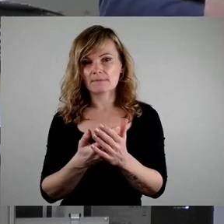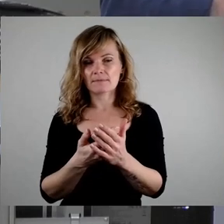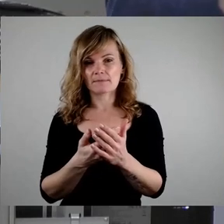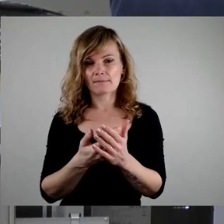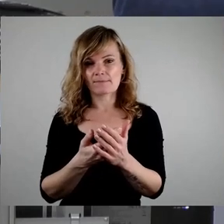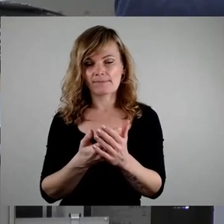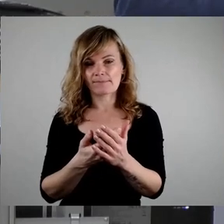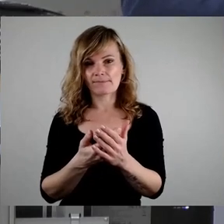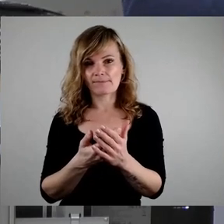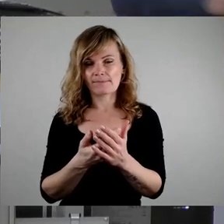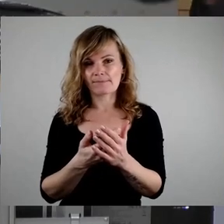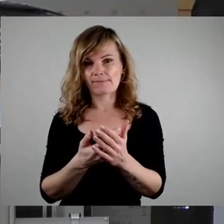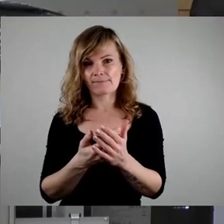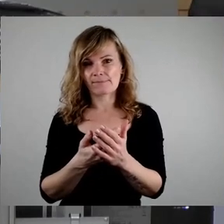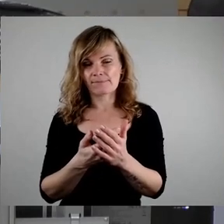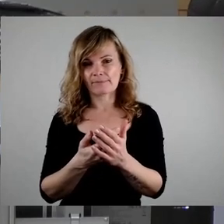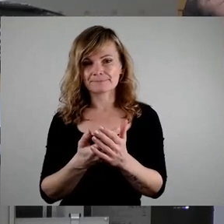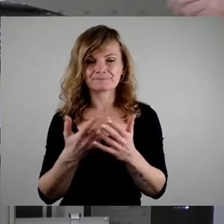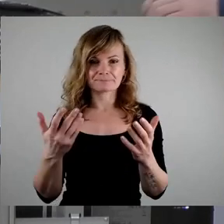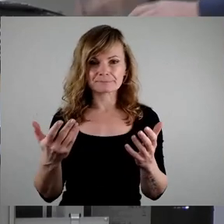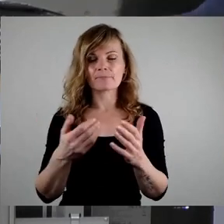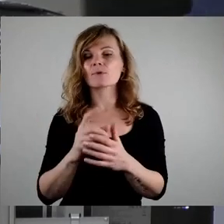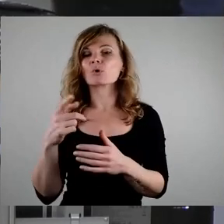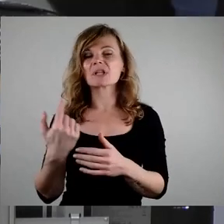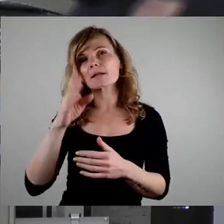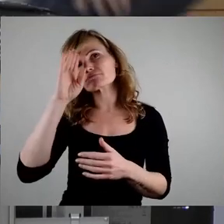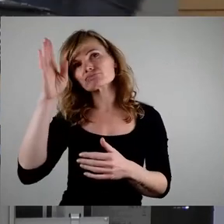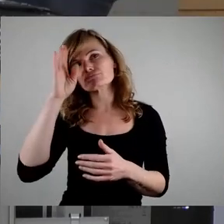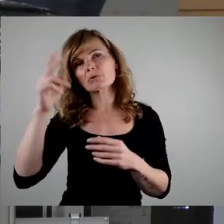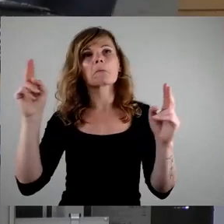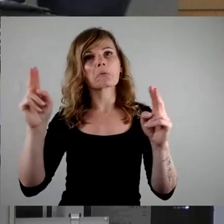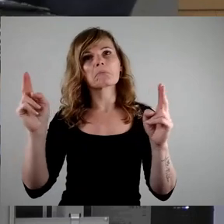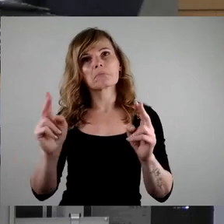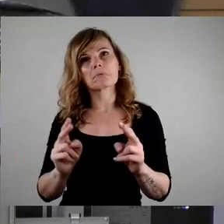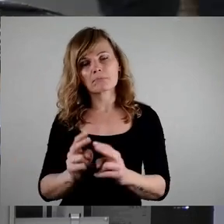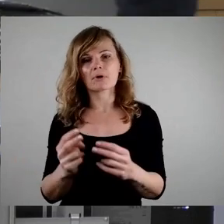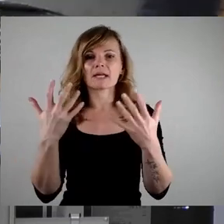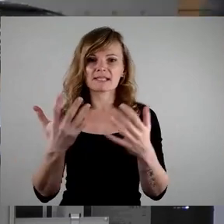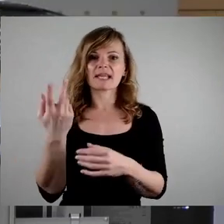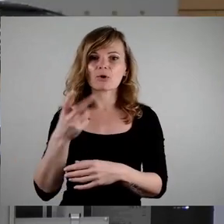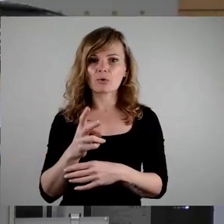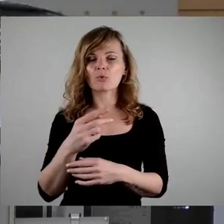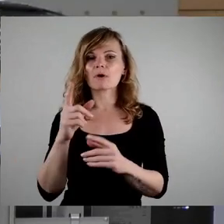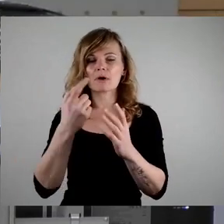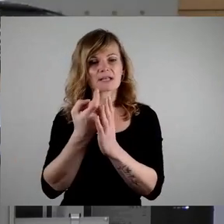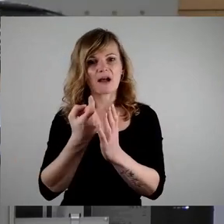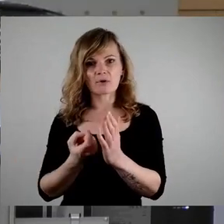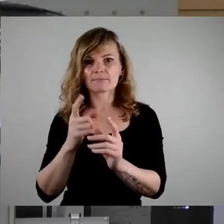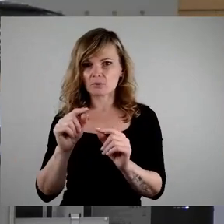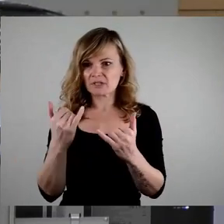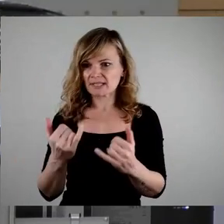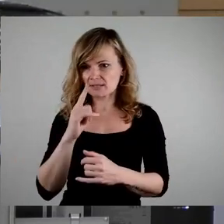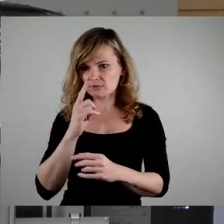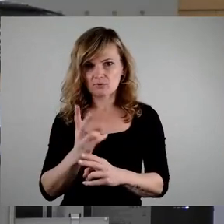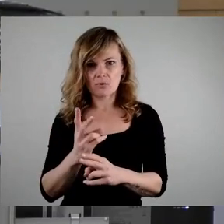na ja, willkürlichen Kürzungen, da wurden es nur noch 10 Euro, also nur noch 40 Prozent des Ursprünglichen, durch